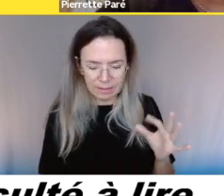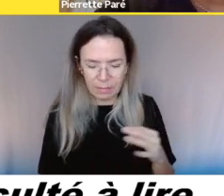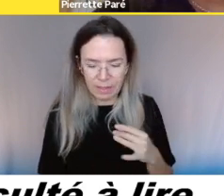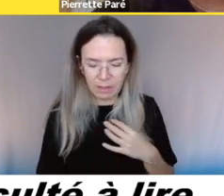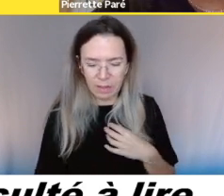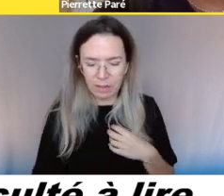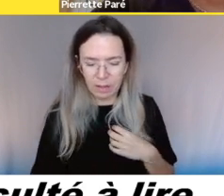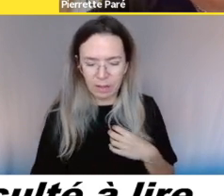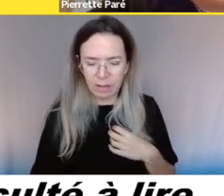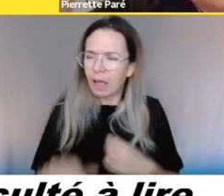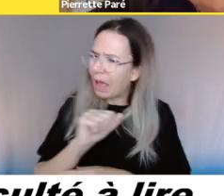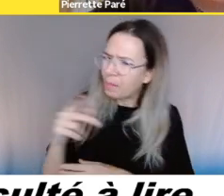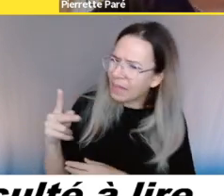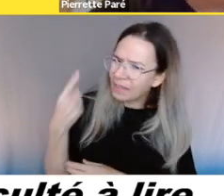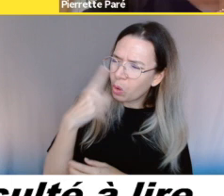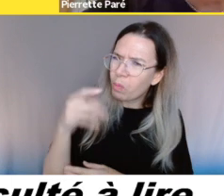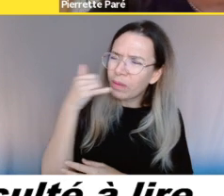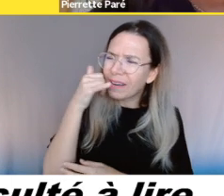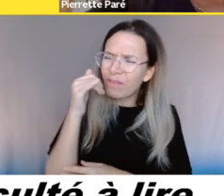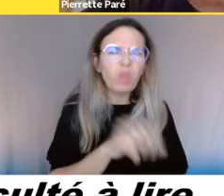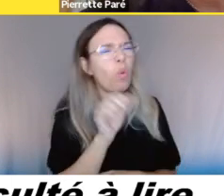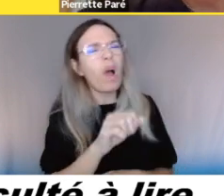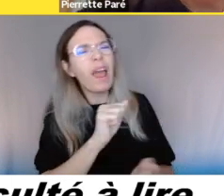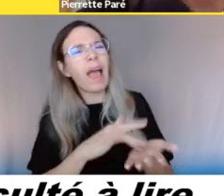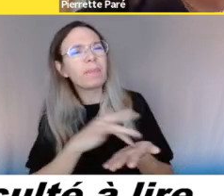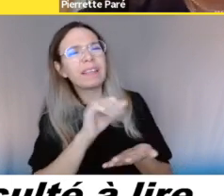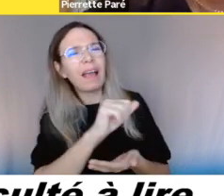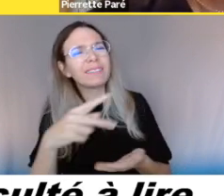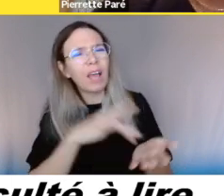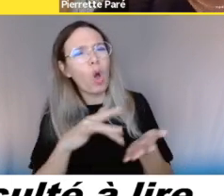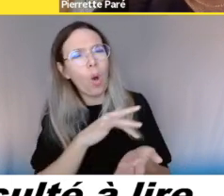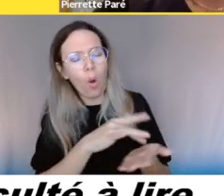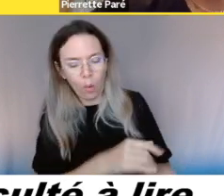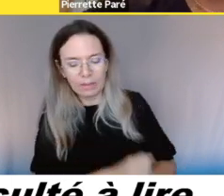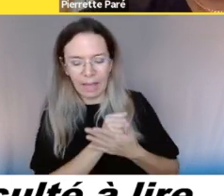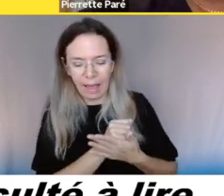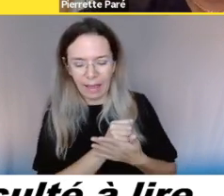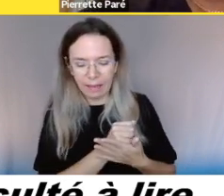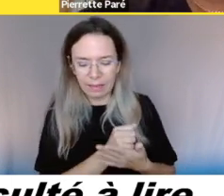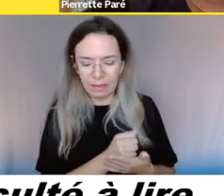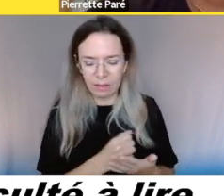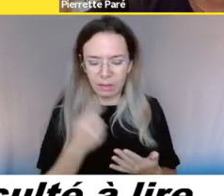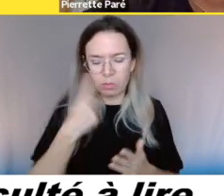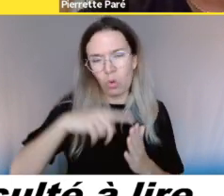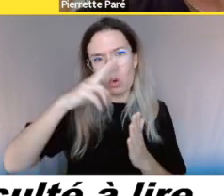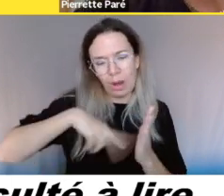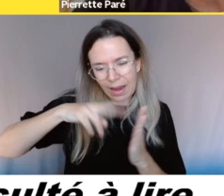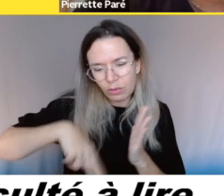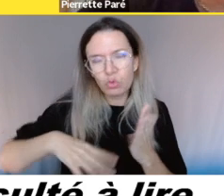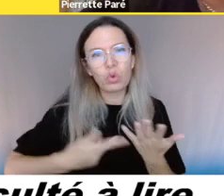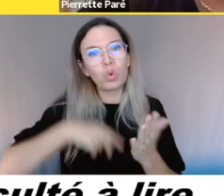'Institut de Nazareth, j'ai toutes mes loupes, et puis j'emmène ça avec moi. Tu sais, quand tu as toujours